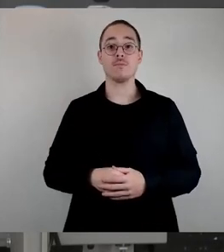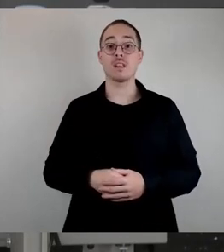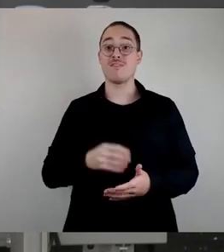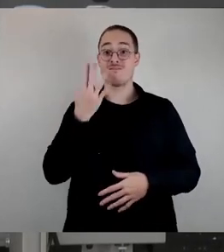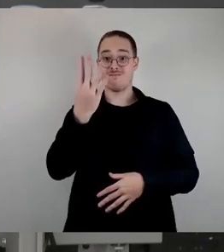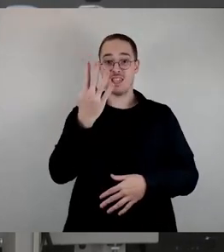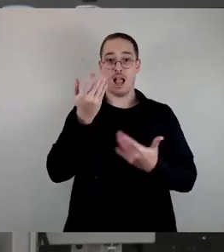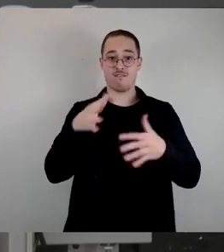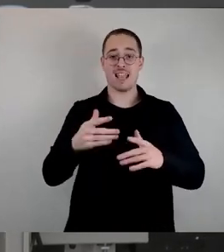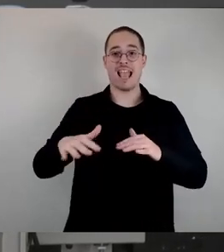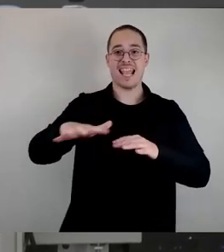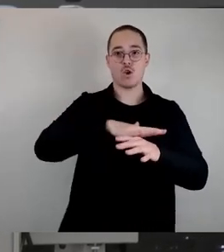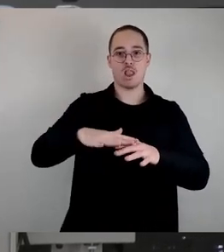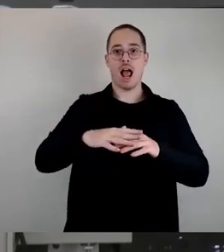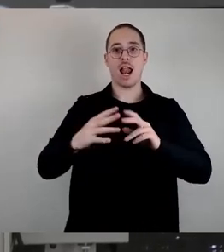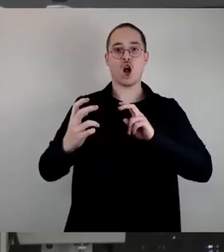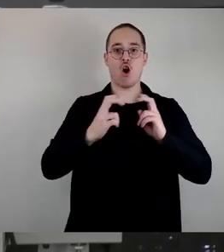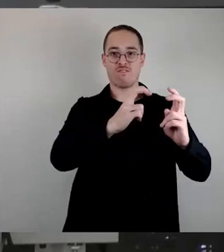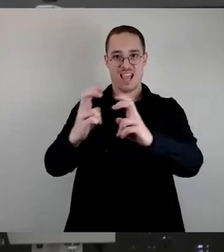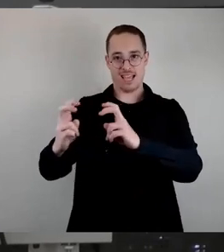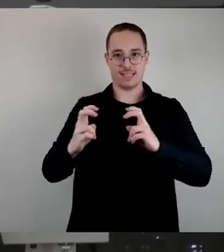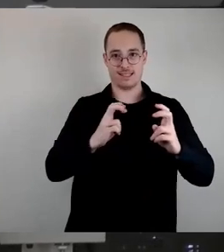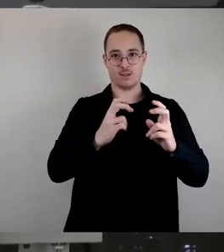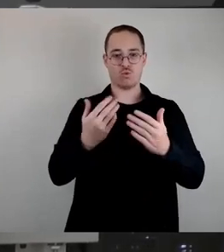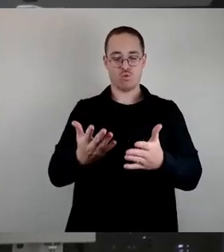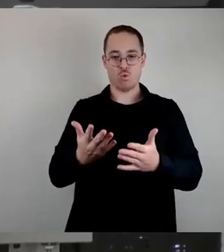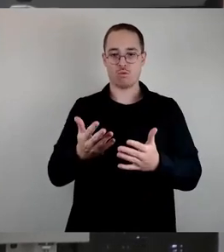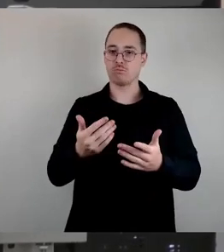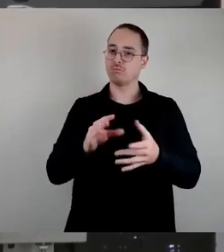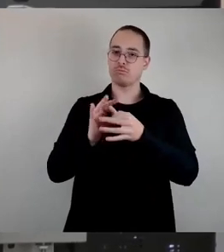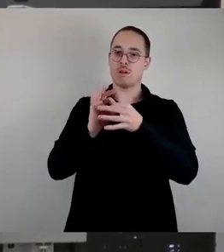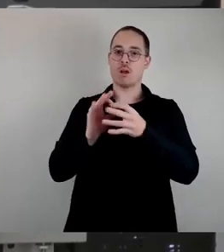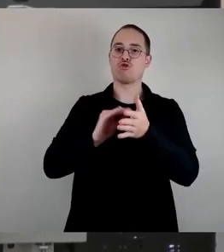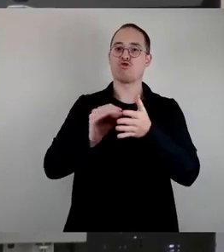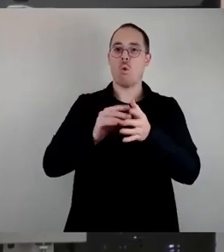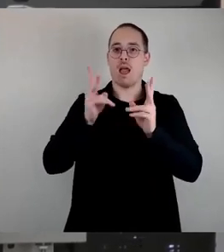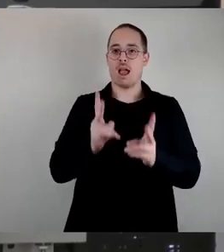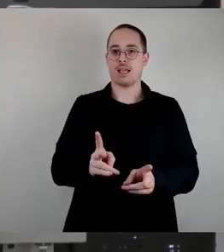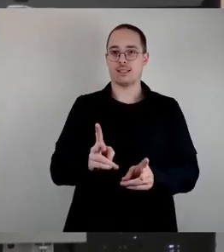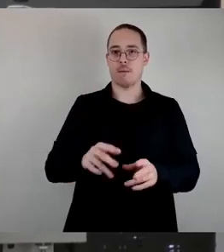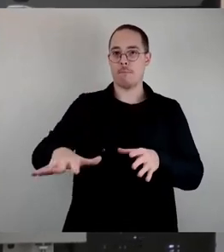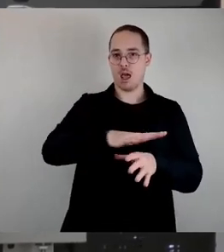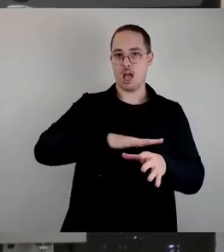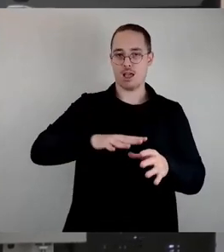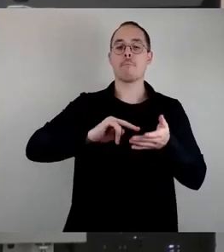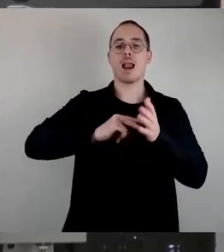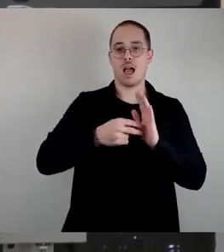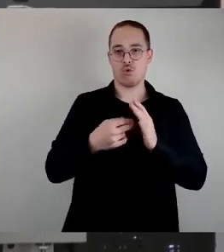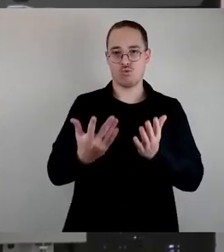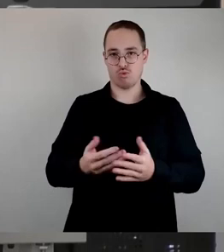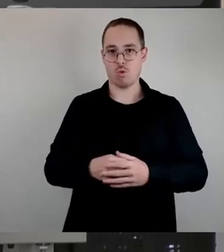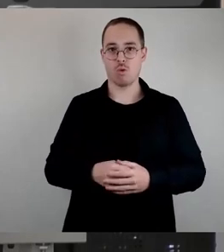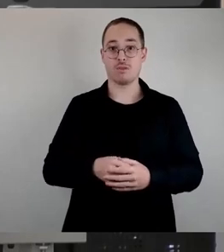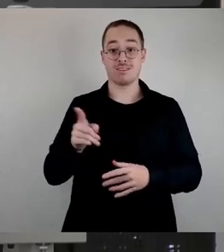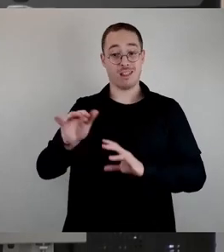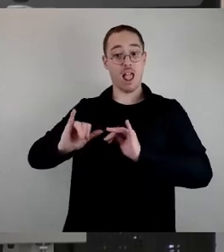Schulnetzplanung durchgeführt wurden, auf allen vier Regionalkonferenzen kam von den Elternvertretungen ausdrücklich der